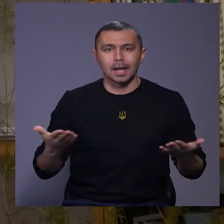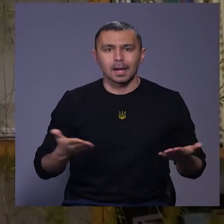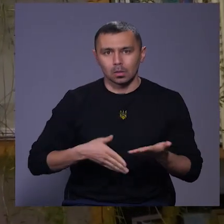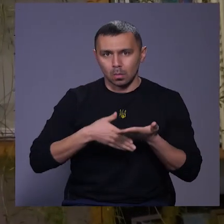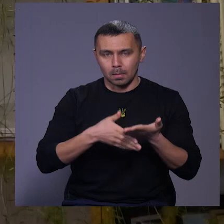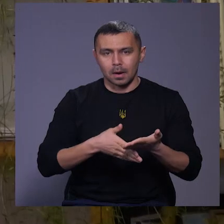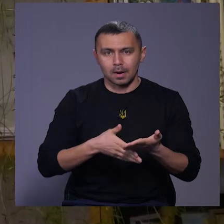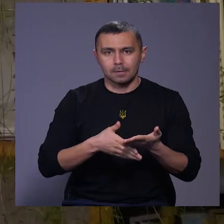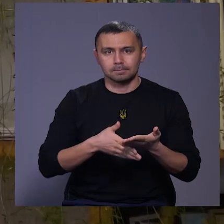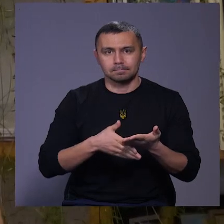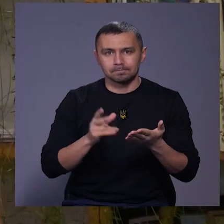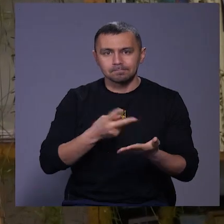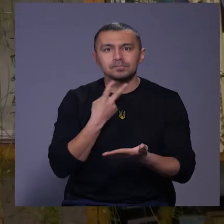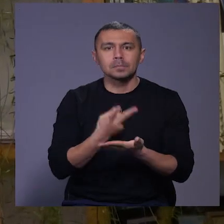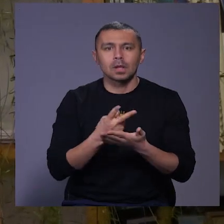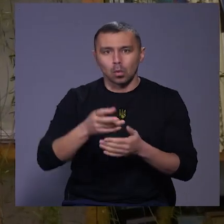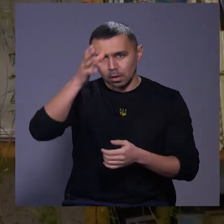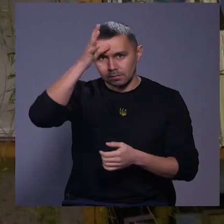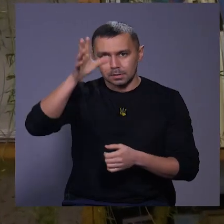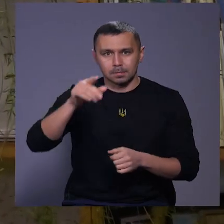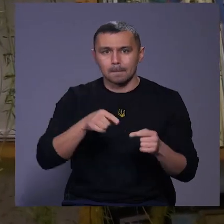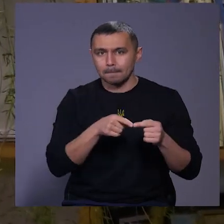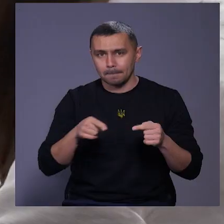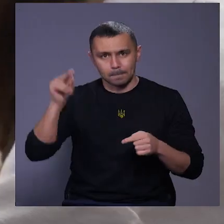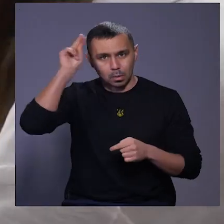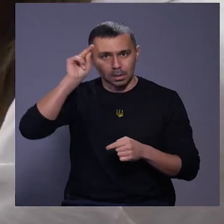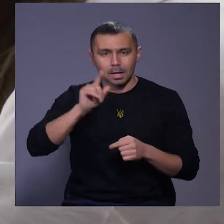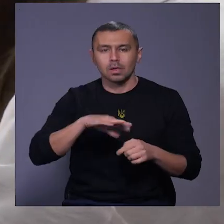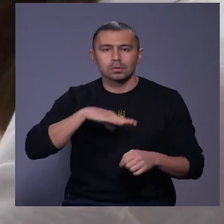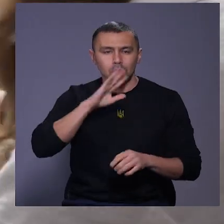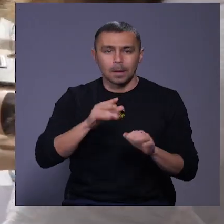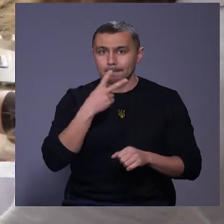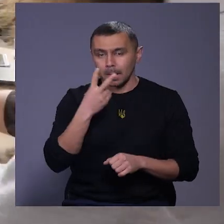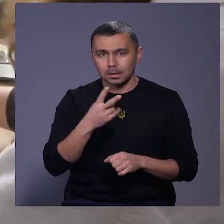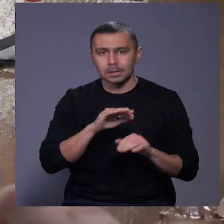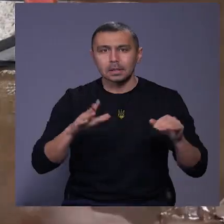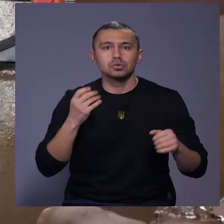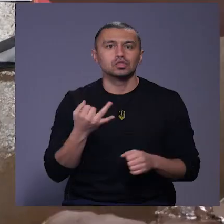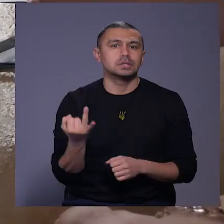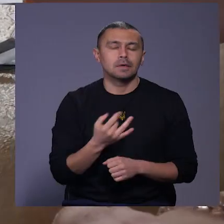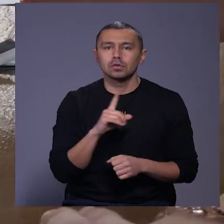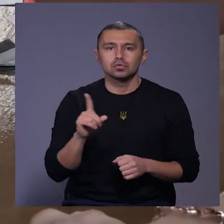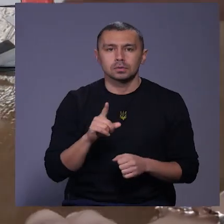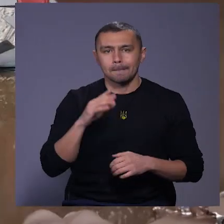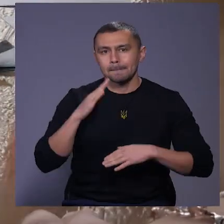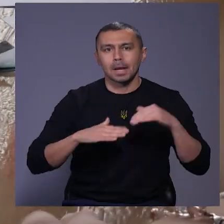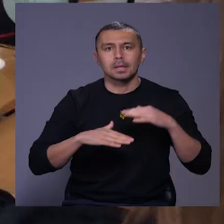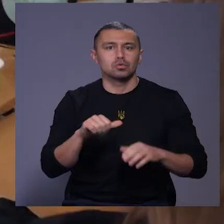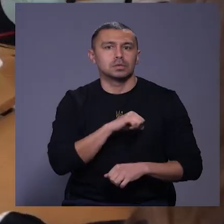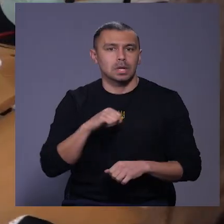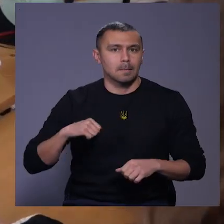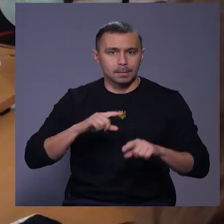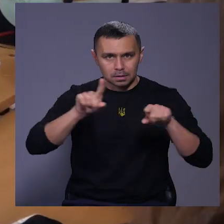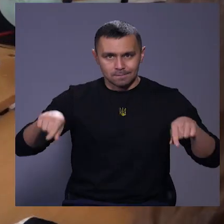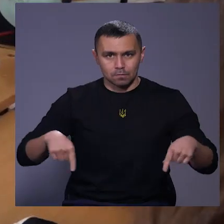допомагає візуалізувати освітній процес, але не достатньо тільки бачити. Дітям ще цікаво щось практично самим